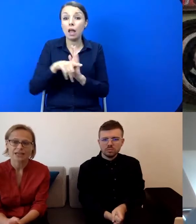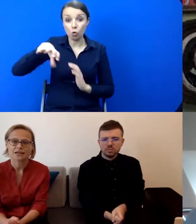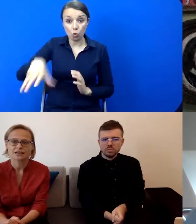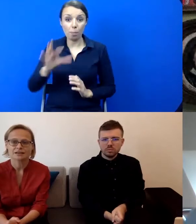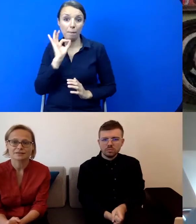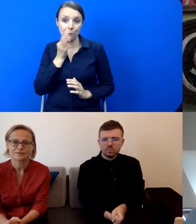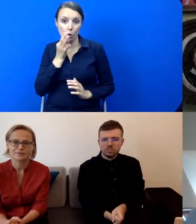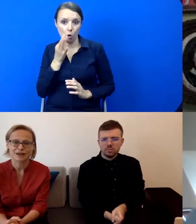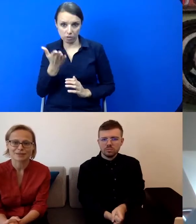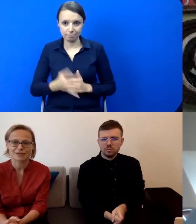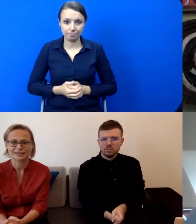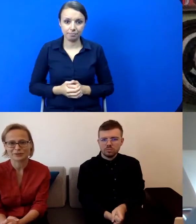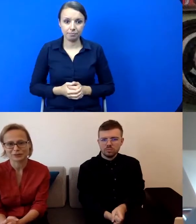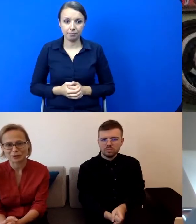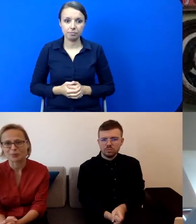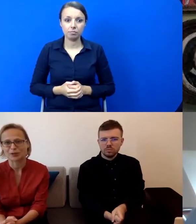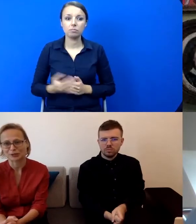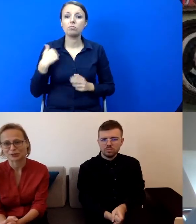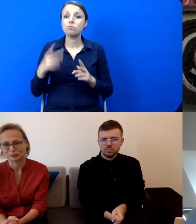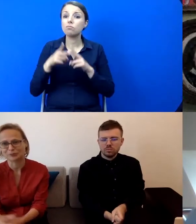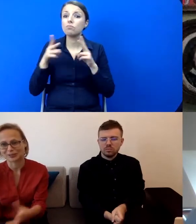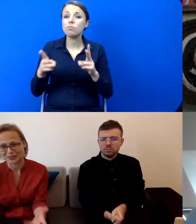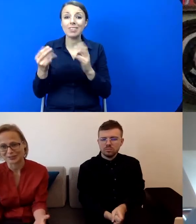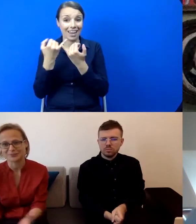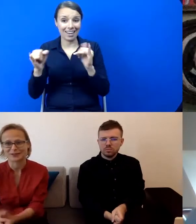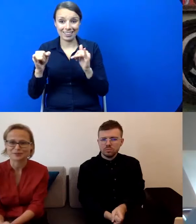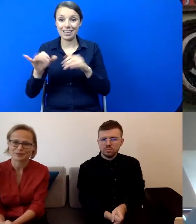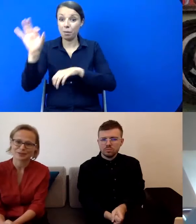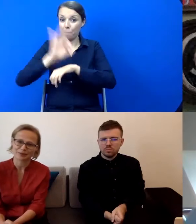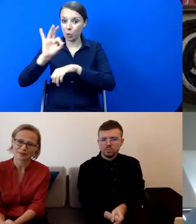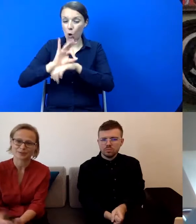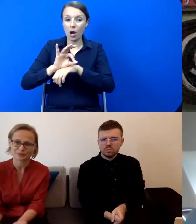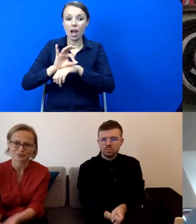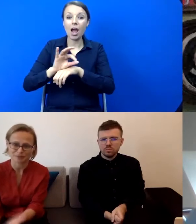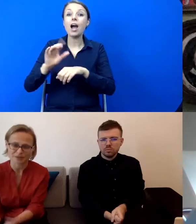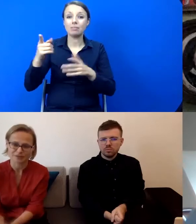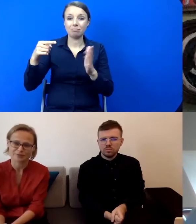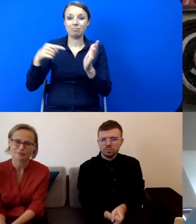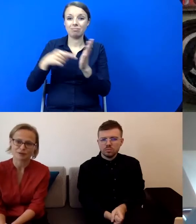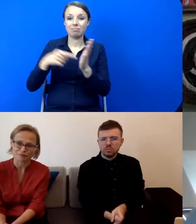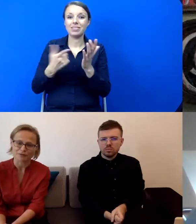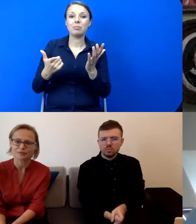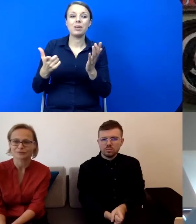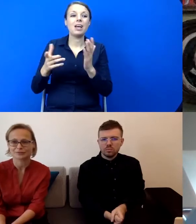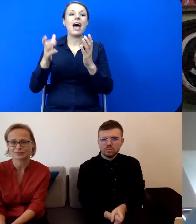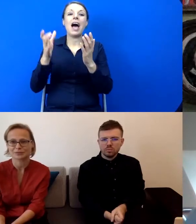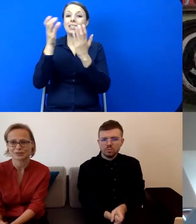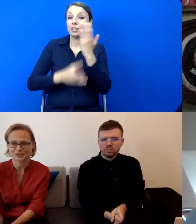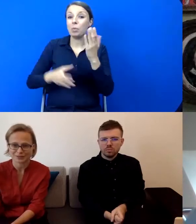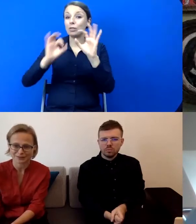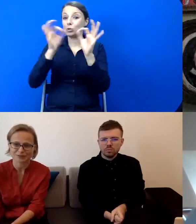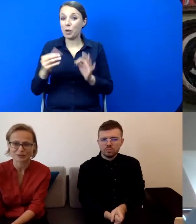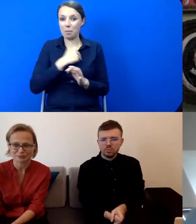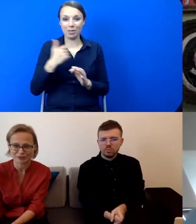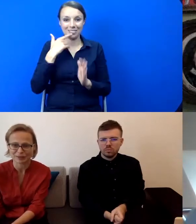w ramach takiego innego projektu, który też rozwialiśmy, Encyklopedia sztuki w polskim języku migowym, który wiązał się